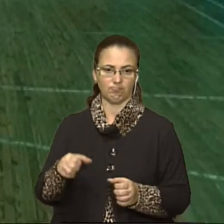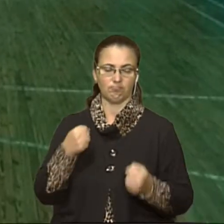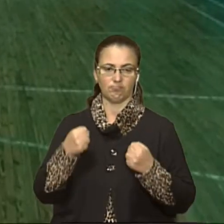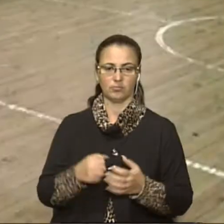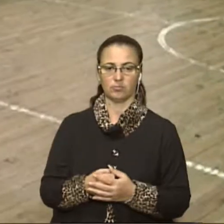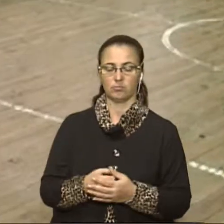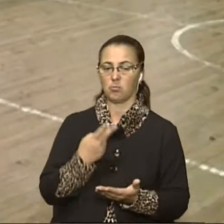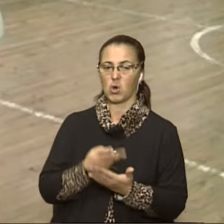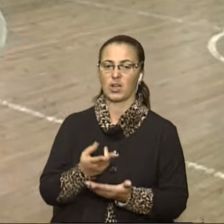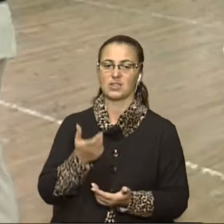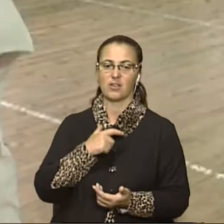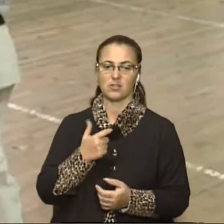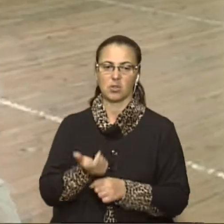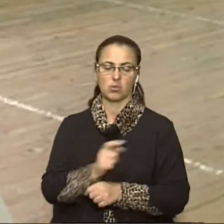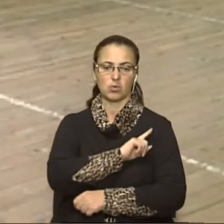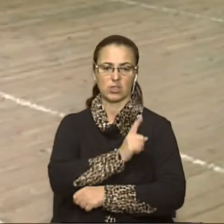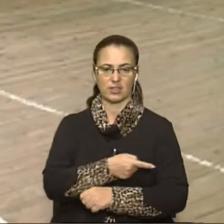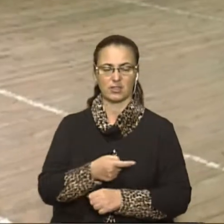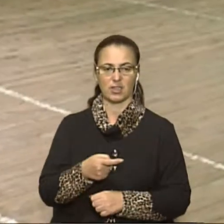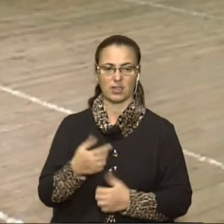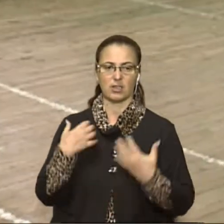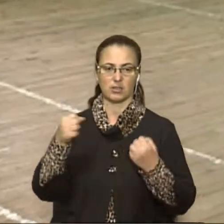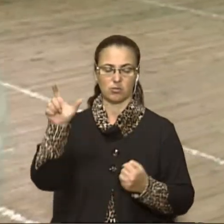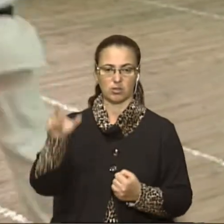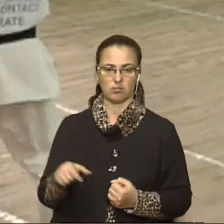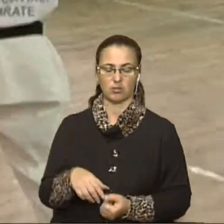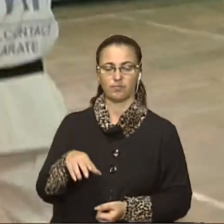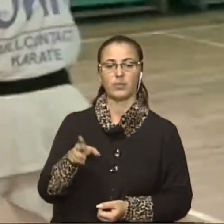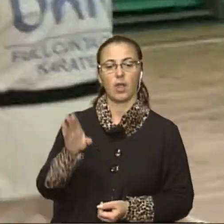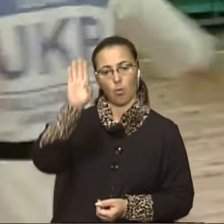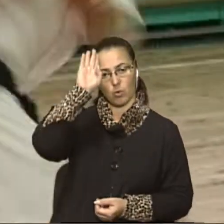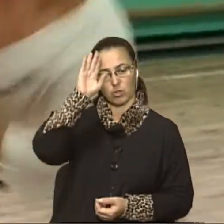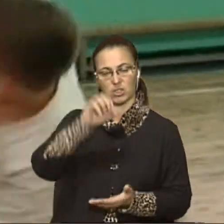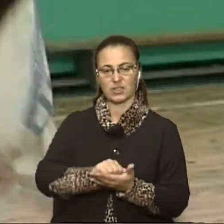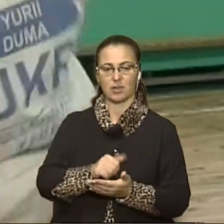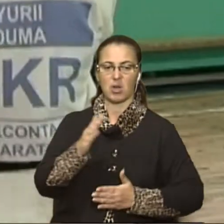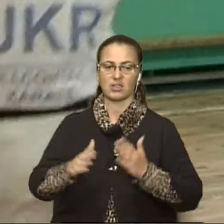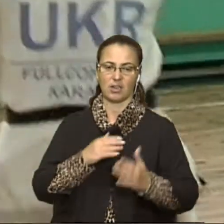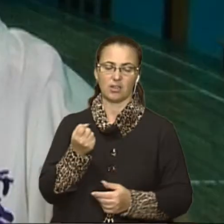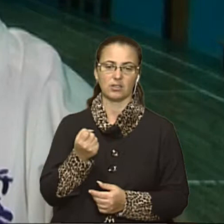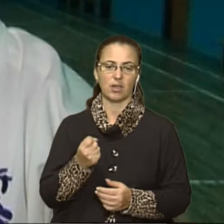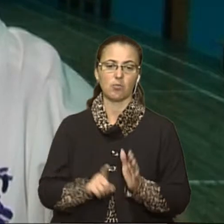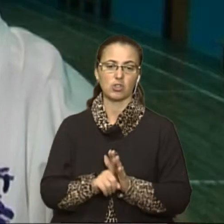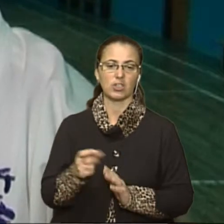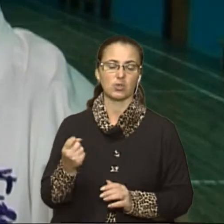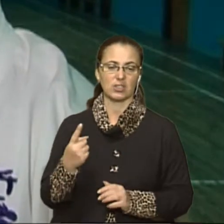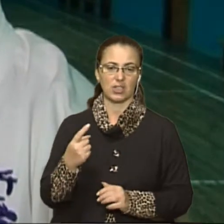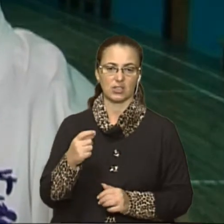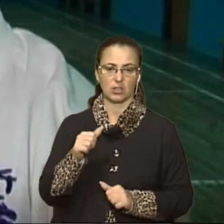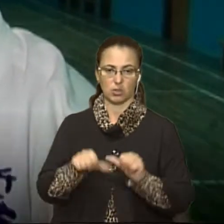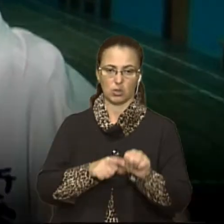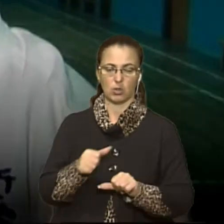сильним. Юрій Дума займається карате 11 років. Він прийшов до мене з дитинства, спортсменом він був,